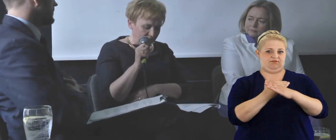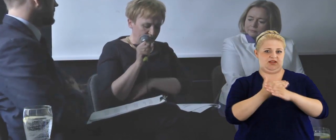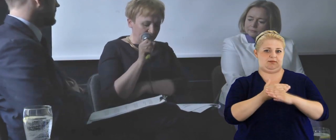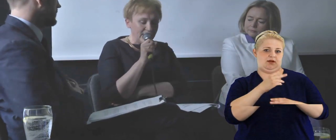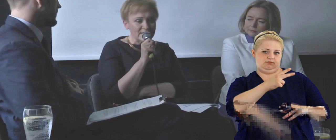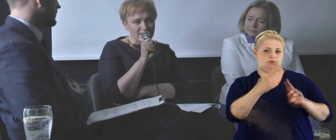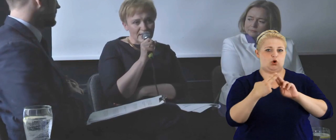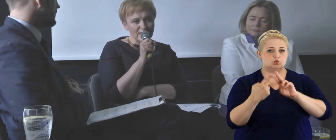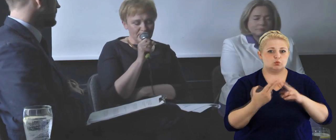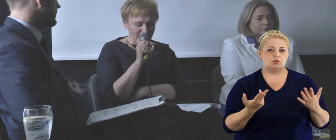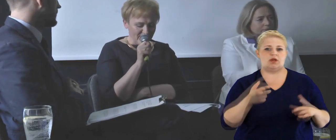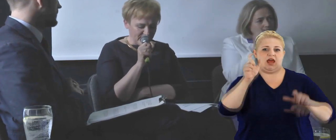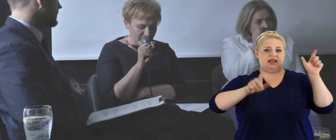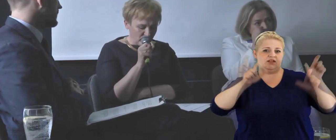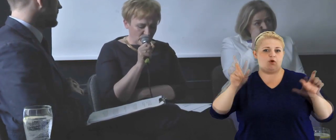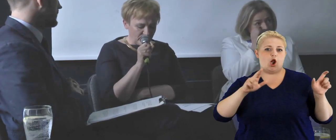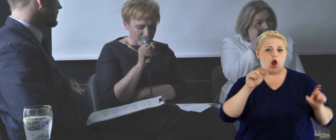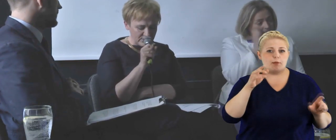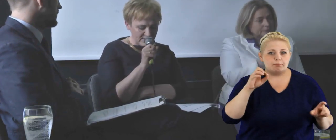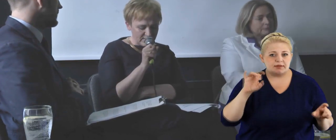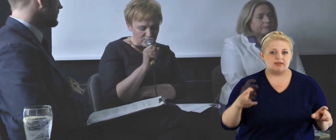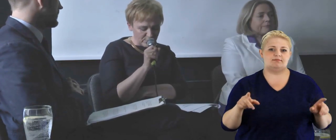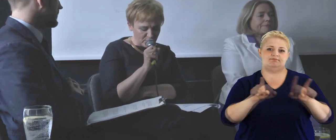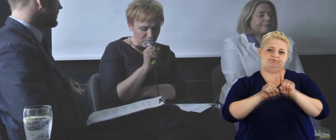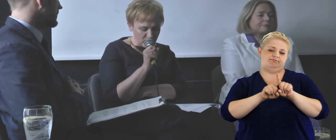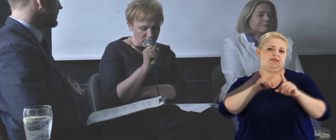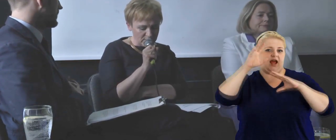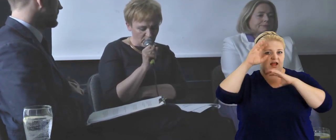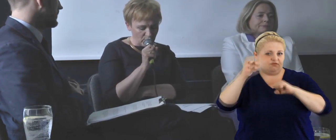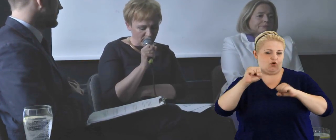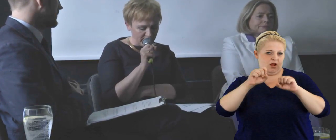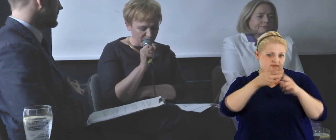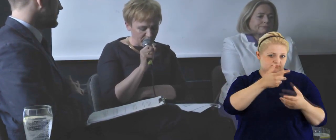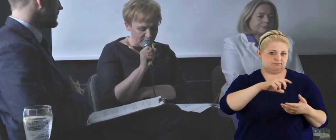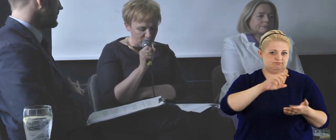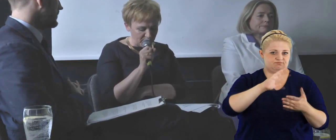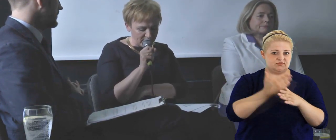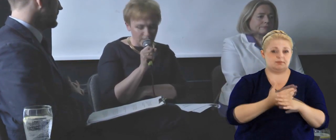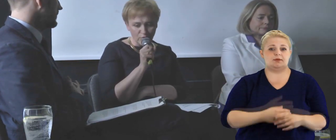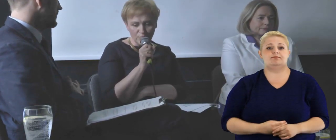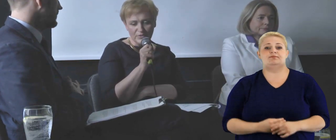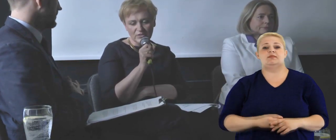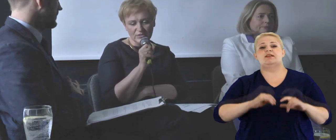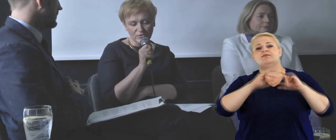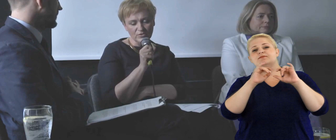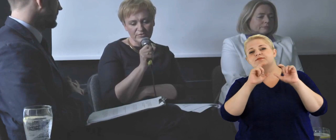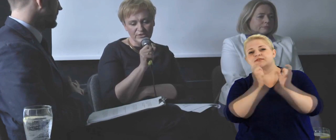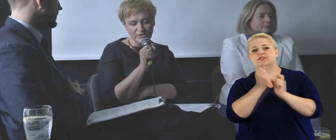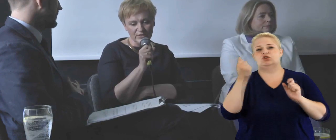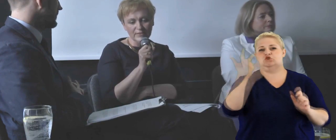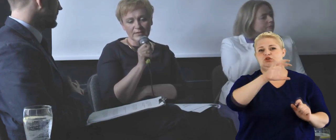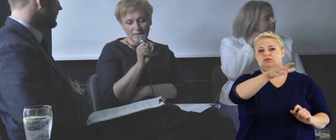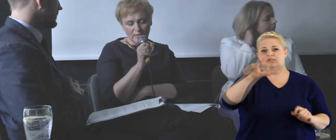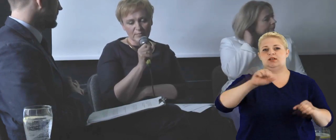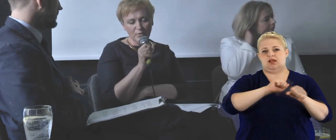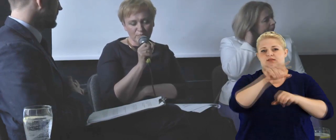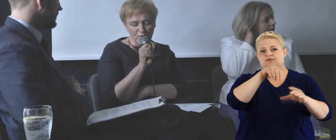i kancelarie prawne, które, wszystkie te trzy podmioty są kwalifikowane do jednej grupy, to jest 1200